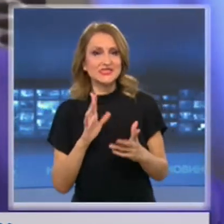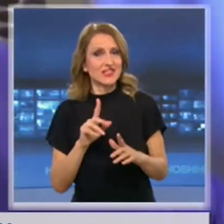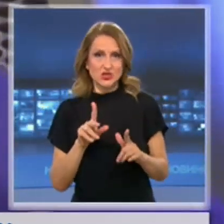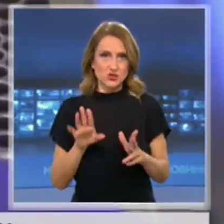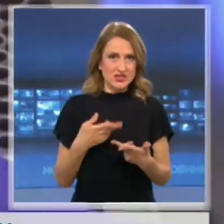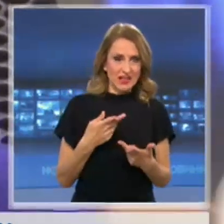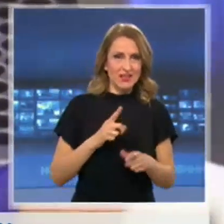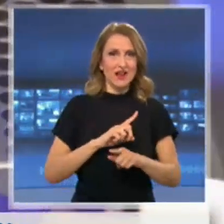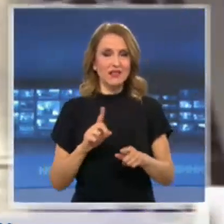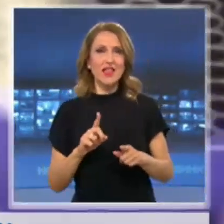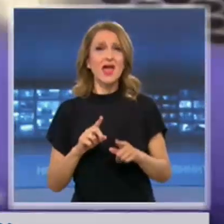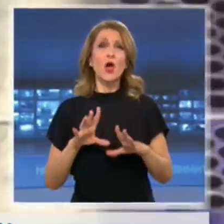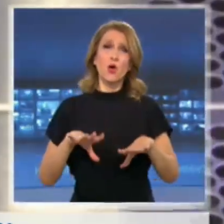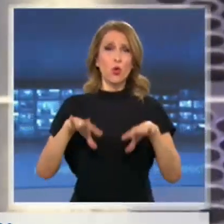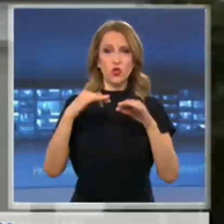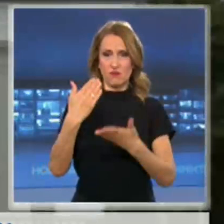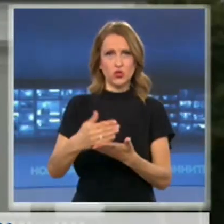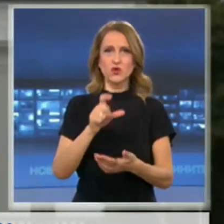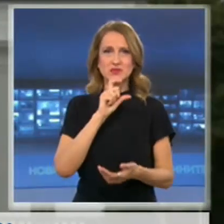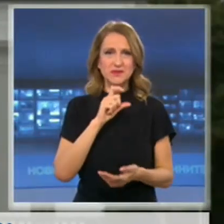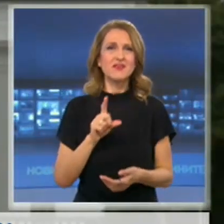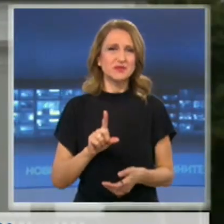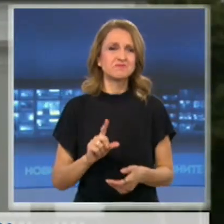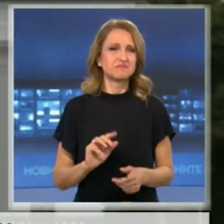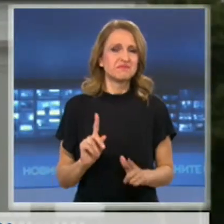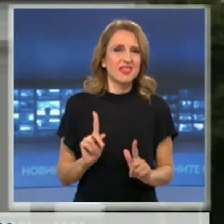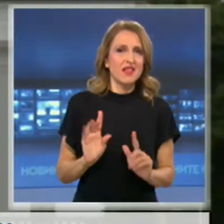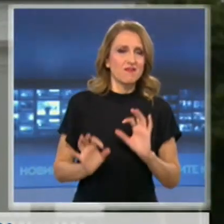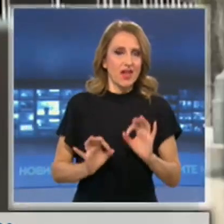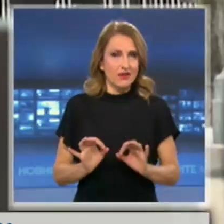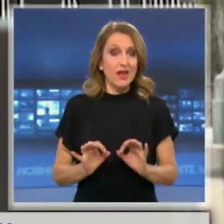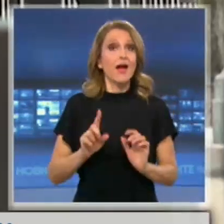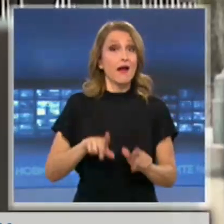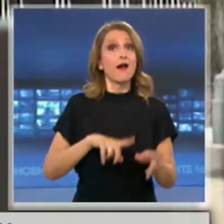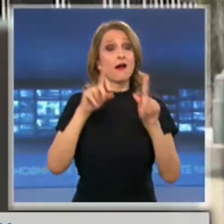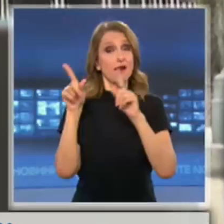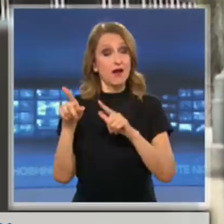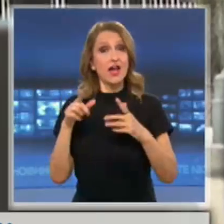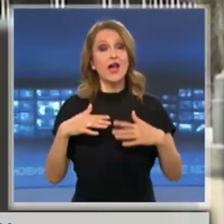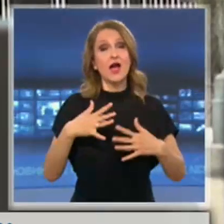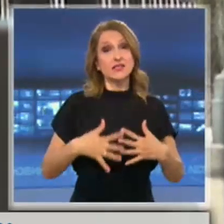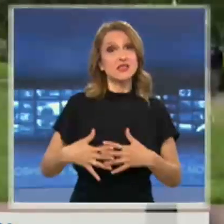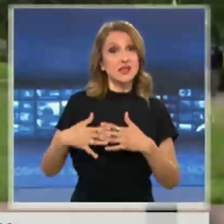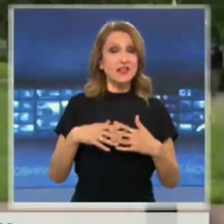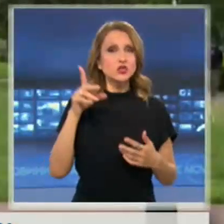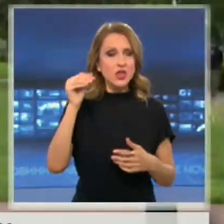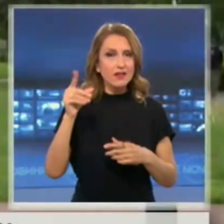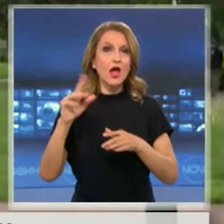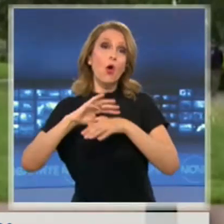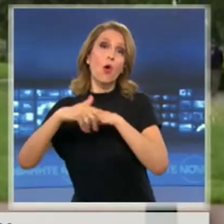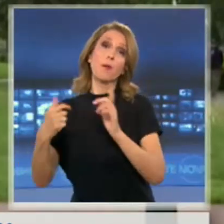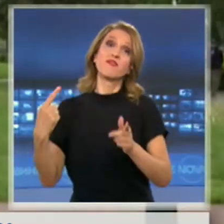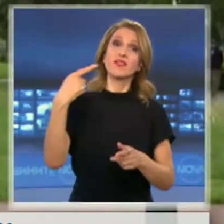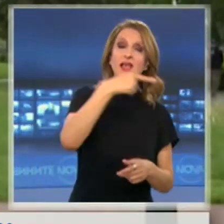твърденията, че ще има готова вакцина до септември. Между времено Съединените Штати обвиниха Китай, че се опитва да открадне